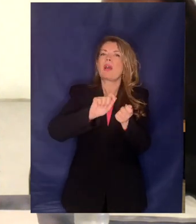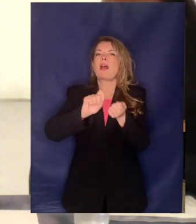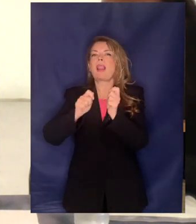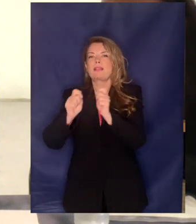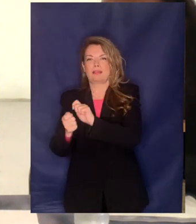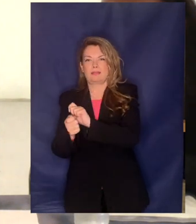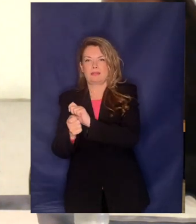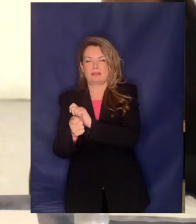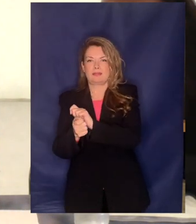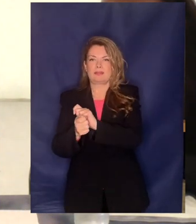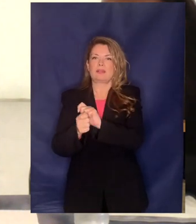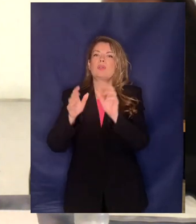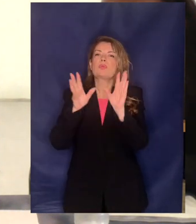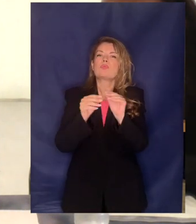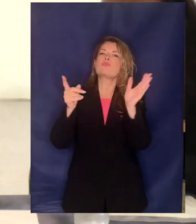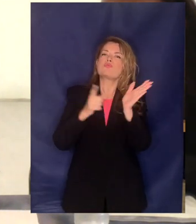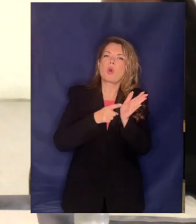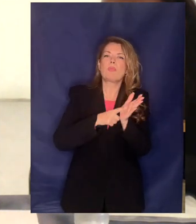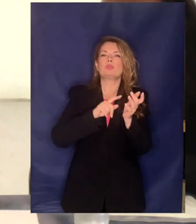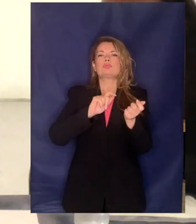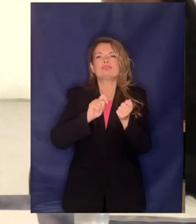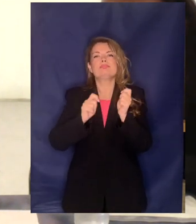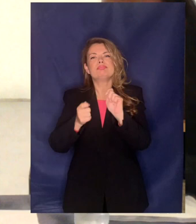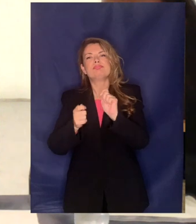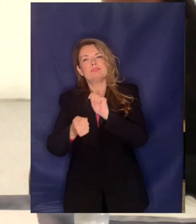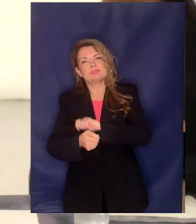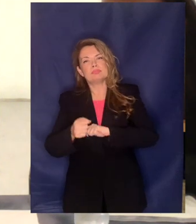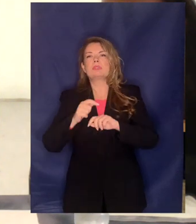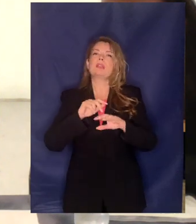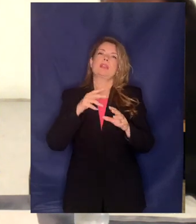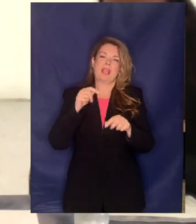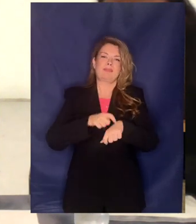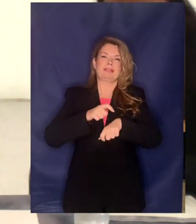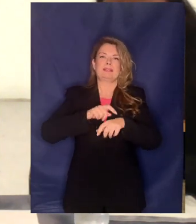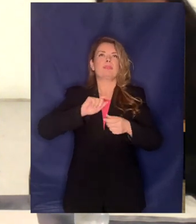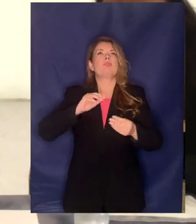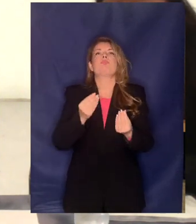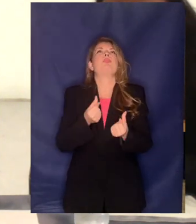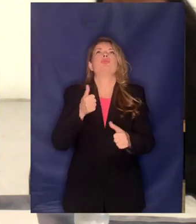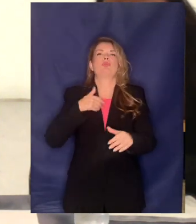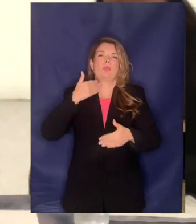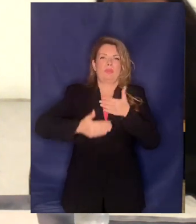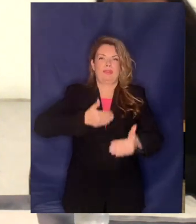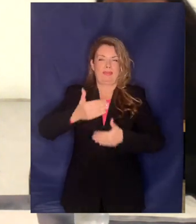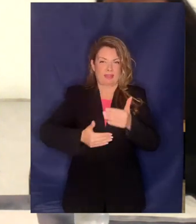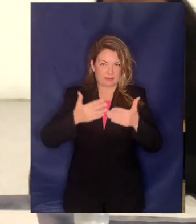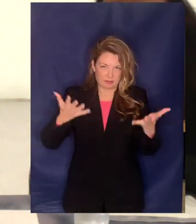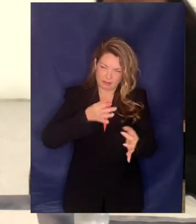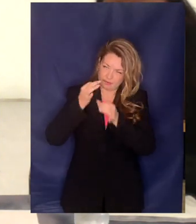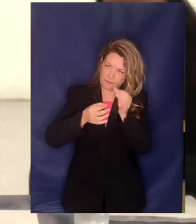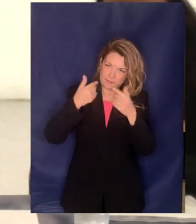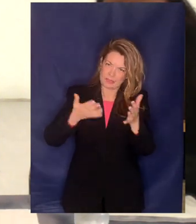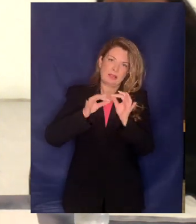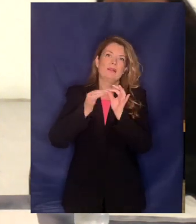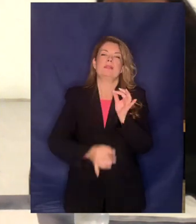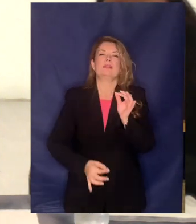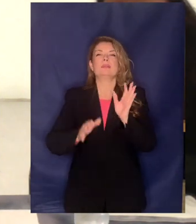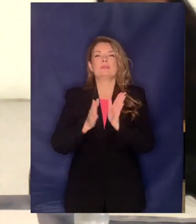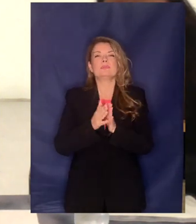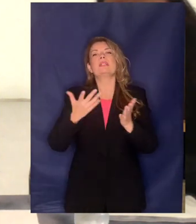το νομικό πλαίσιο και το καθιστώς με το οποίο αυτές πραγματοποιήθηκαν είτε σαν